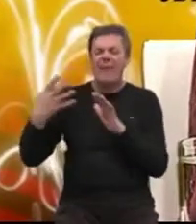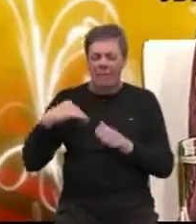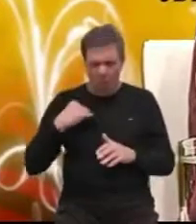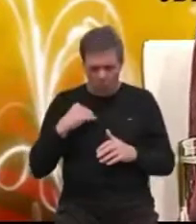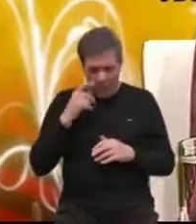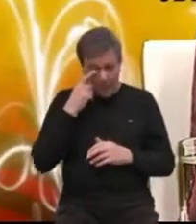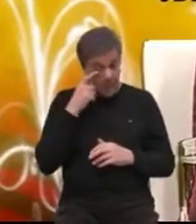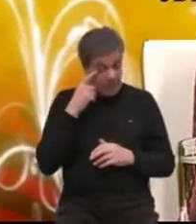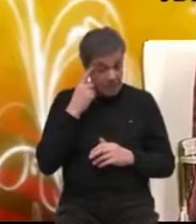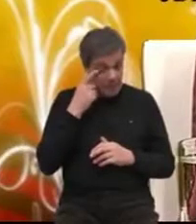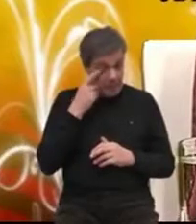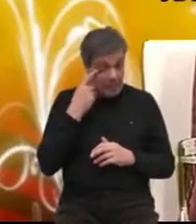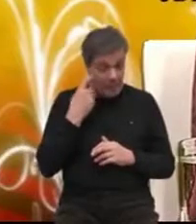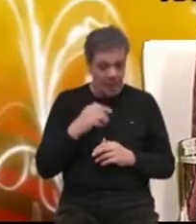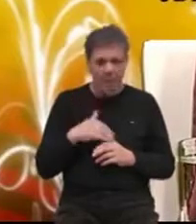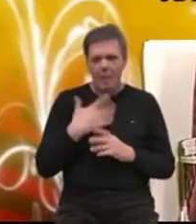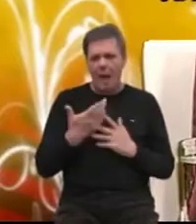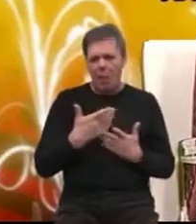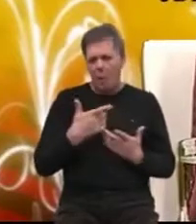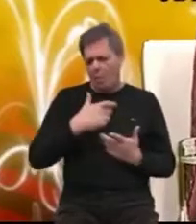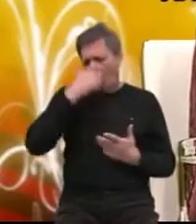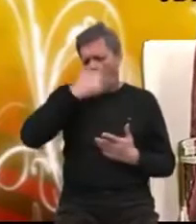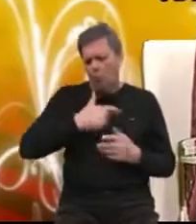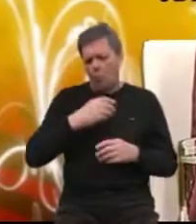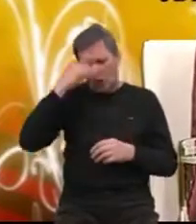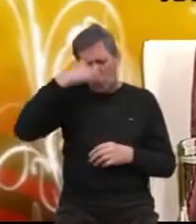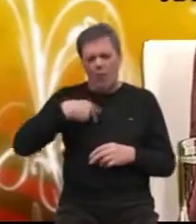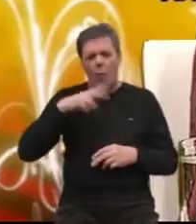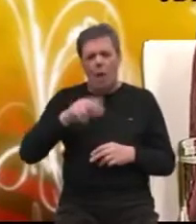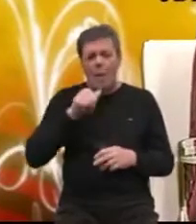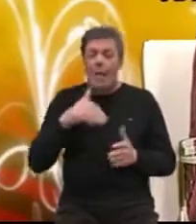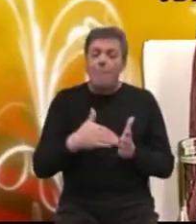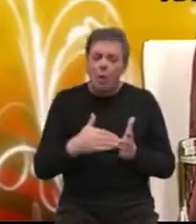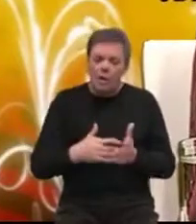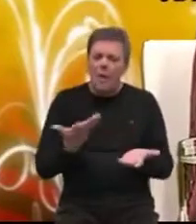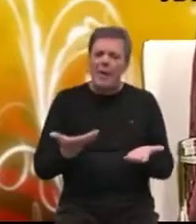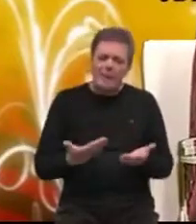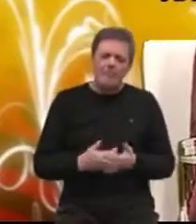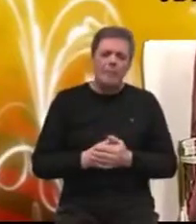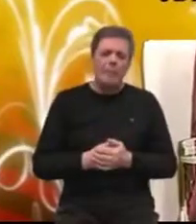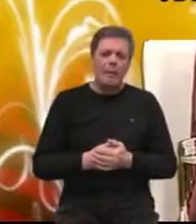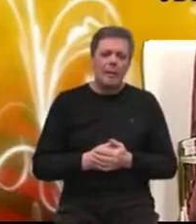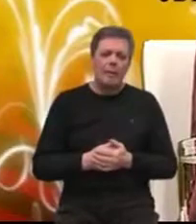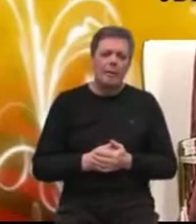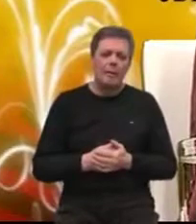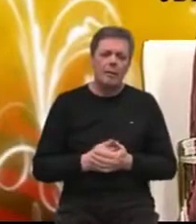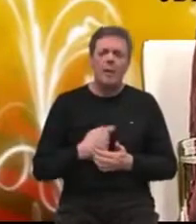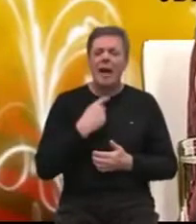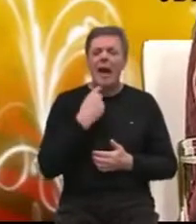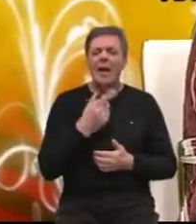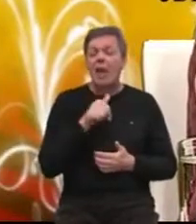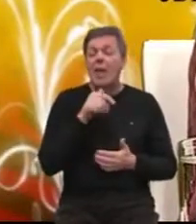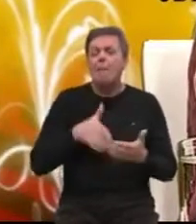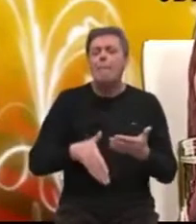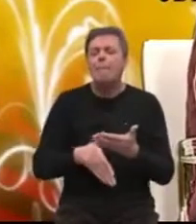godine nakon osobnog iskustva koje je imala i potrebe da u principu kaže i